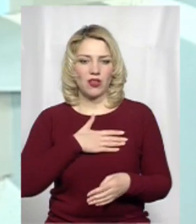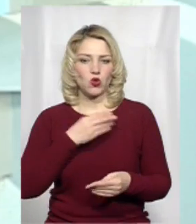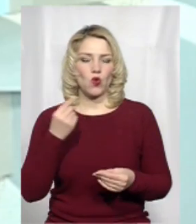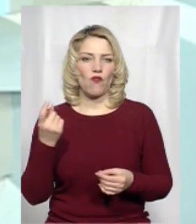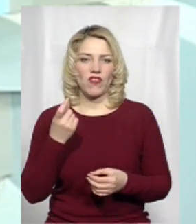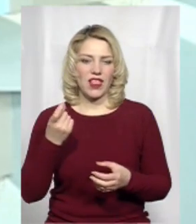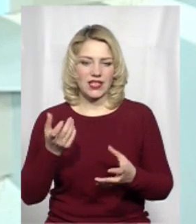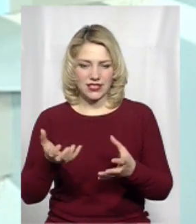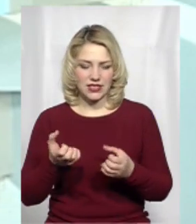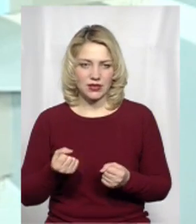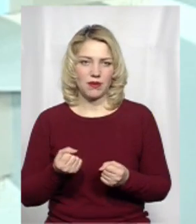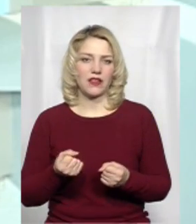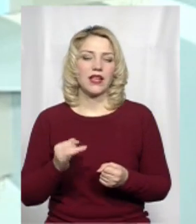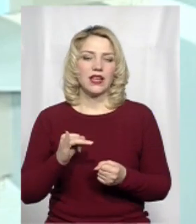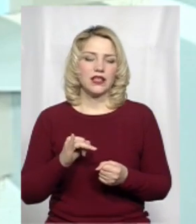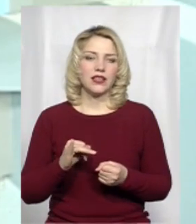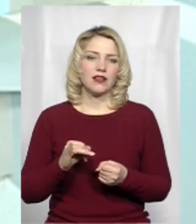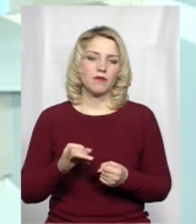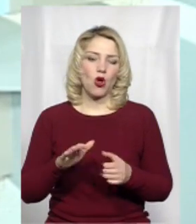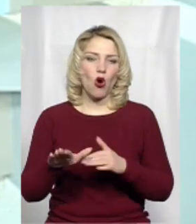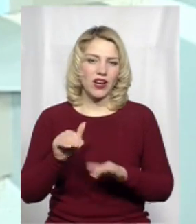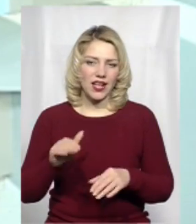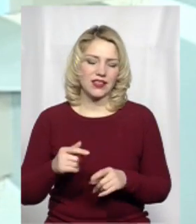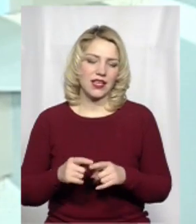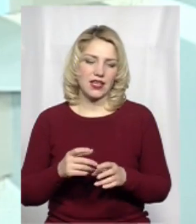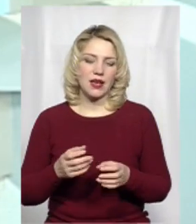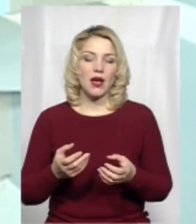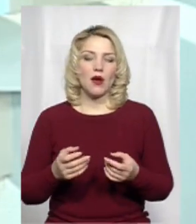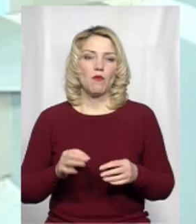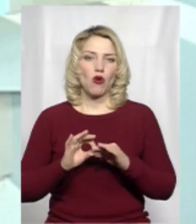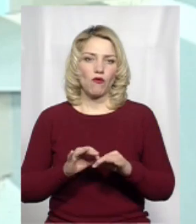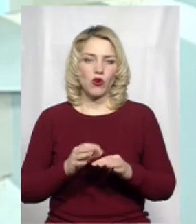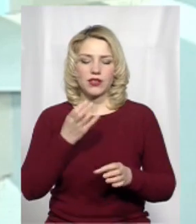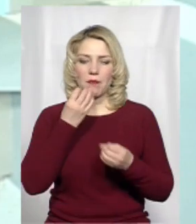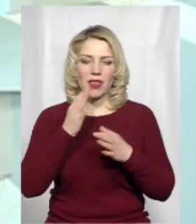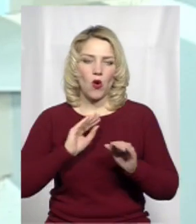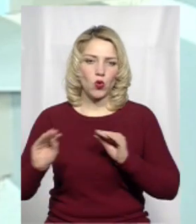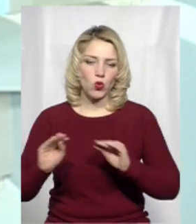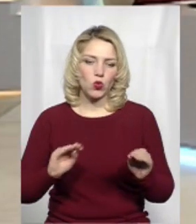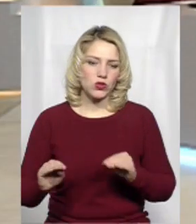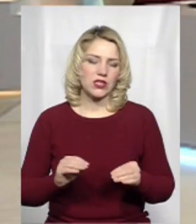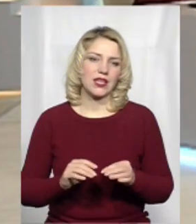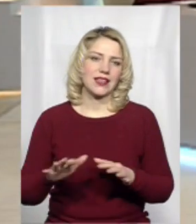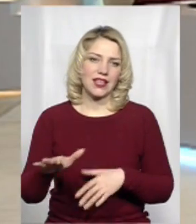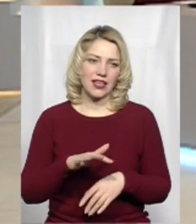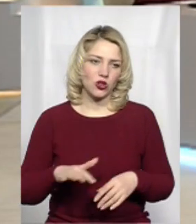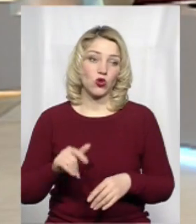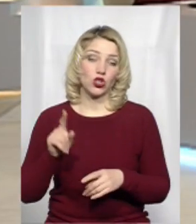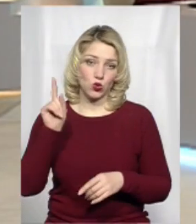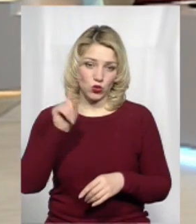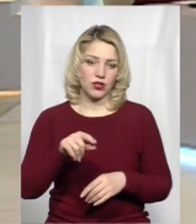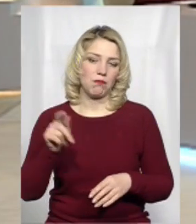числі і в оренду, проводити належний благоустрій території, консервувати можливо. І тоді приїде